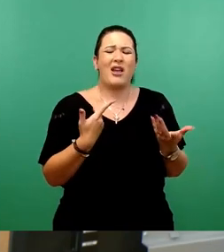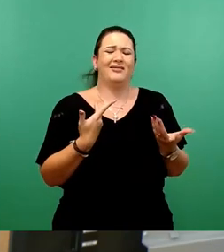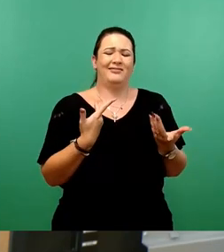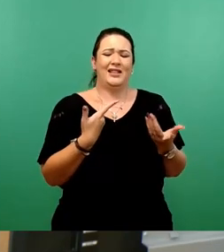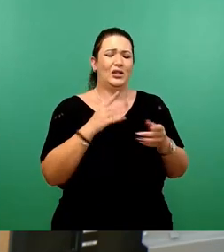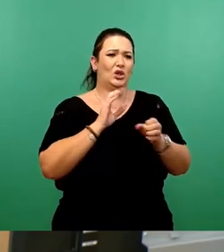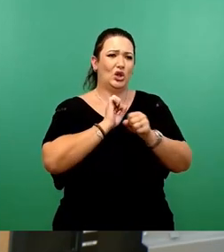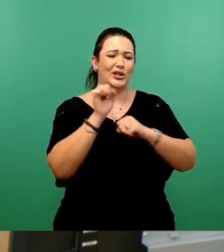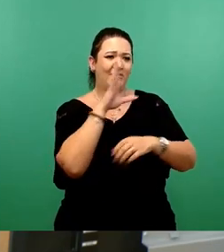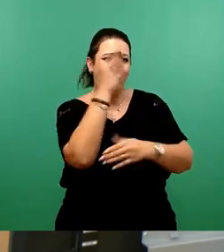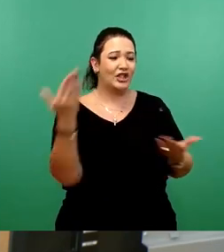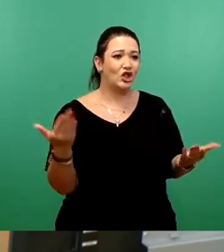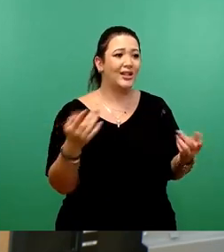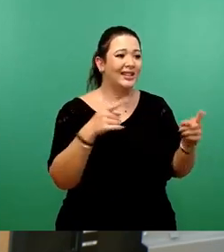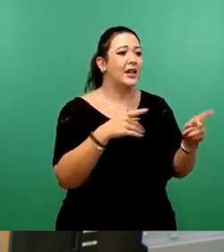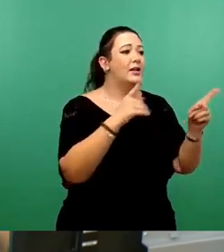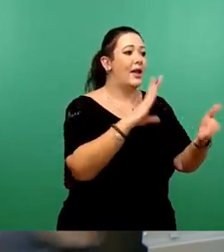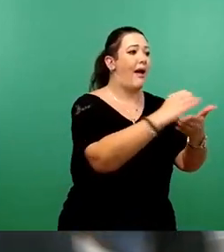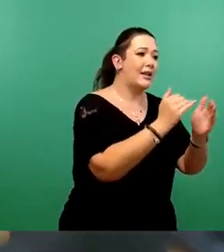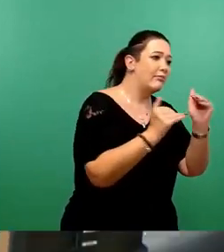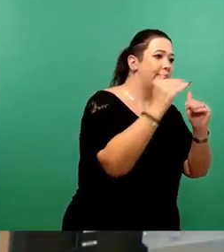die Vorschläge liegen auf dem Tisch. Dankeschön. Dank. Vielen